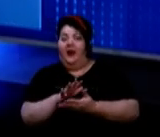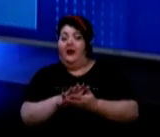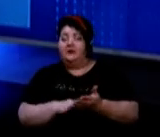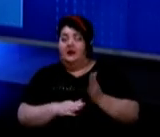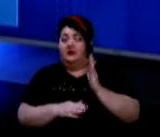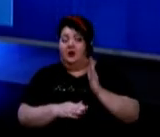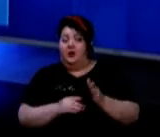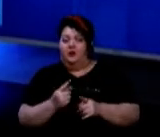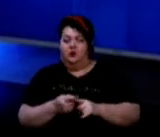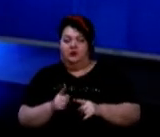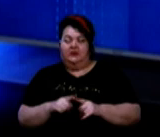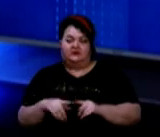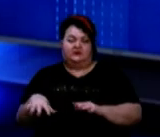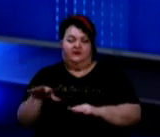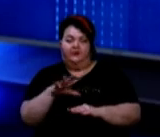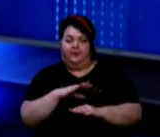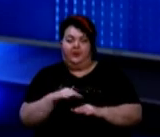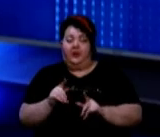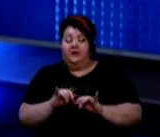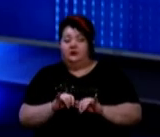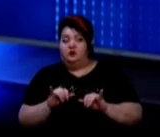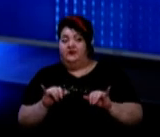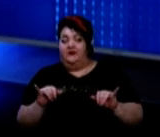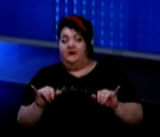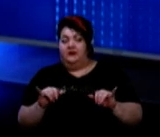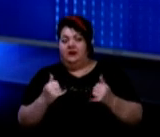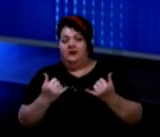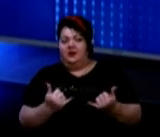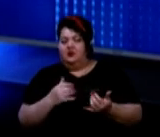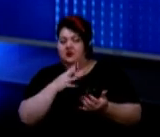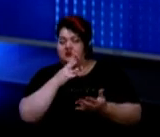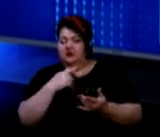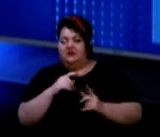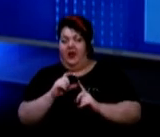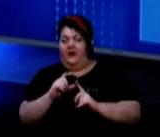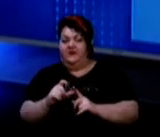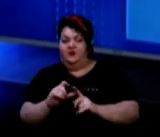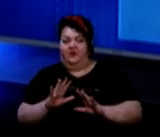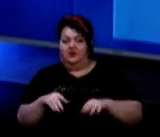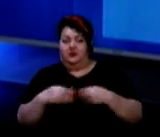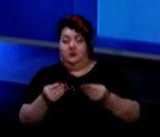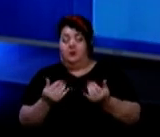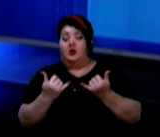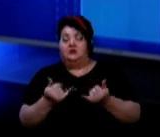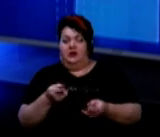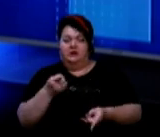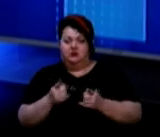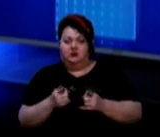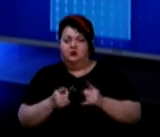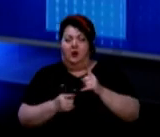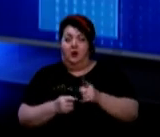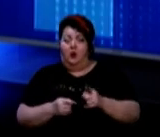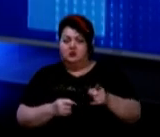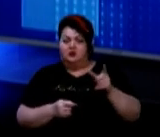це все розвиватись, на даний час я відповіді не надам. Але зараз дійсно кожна людина, яка